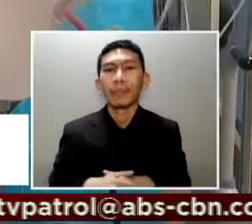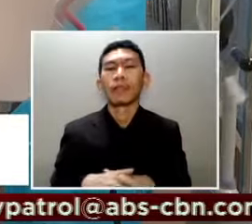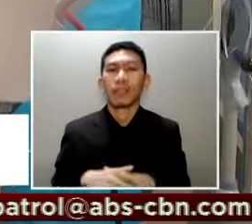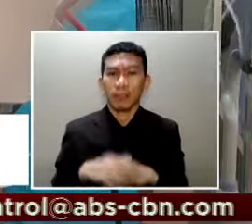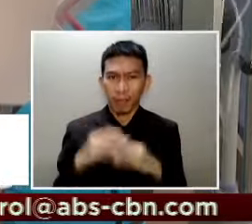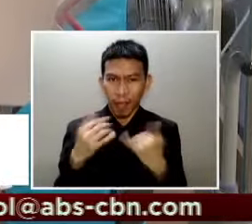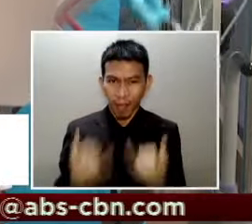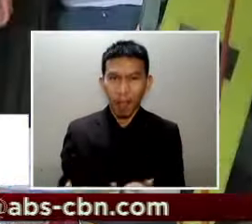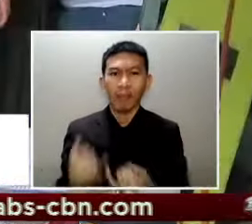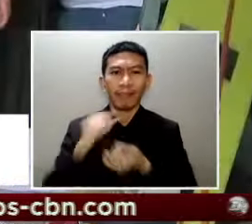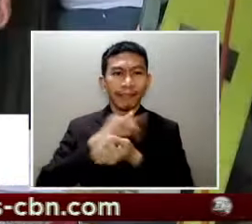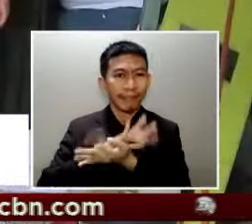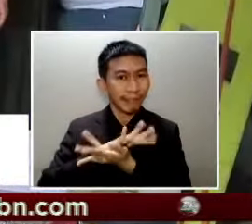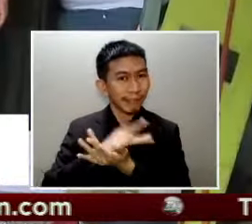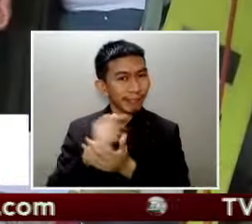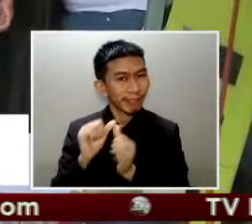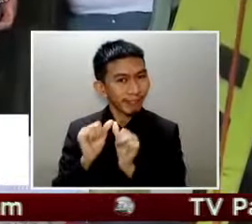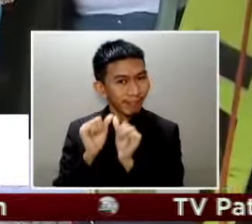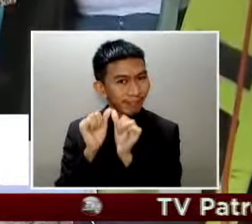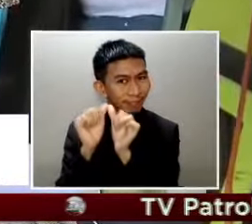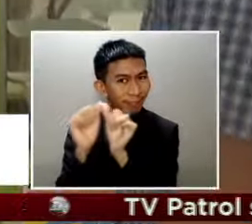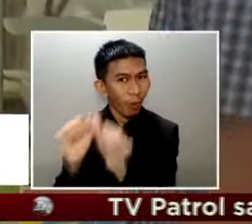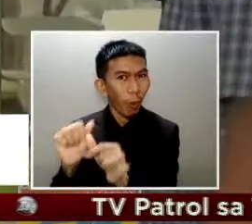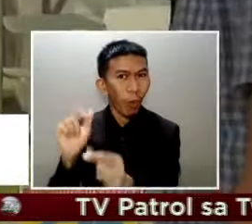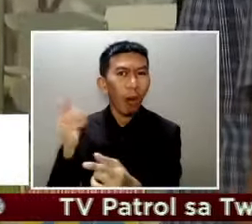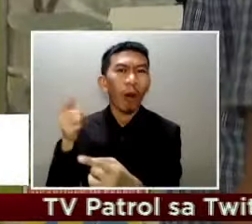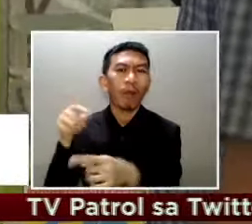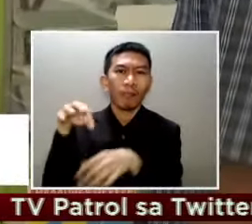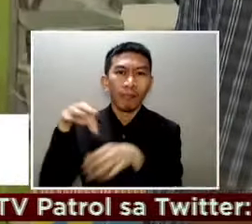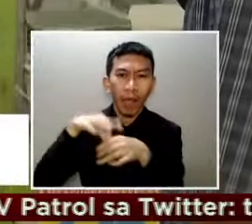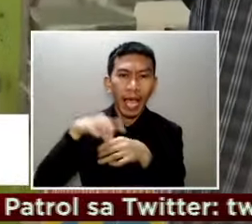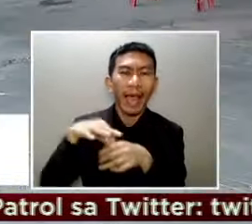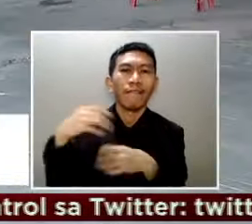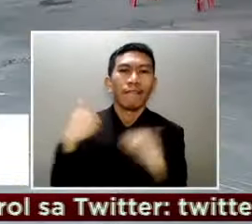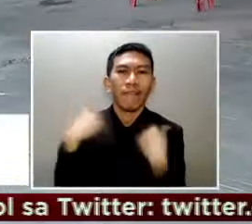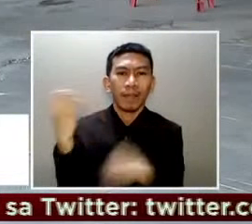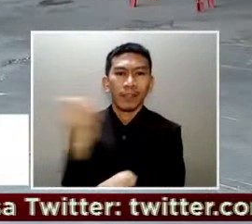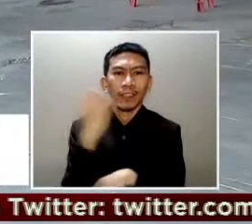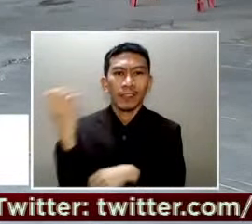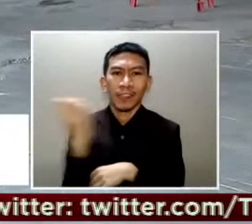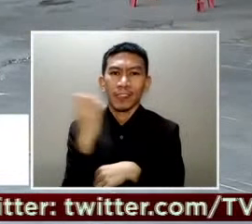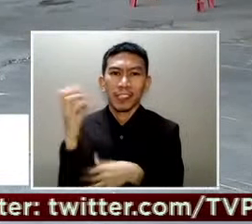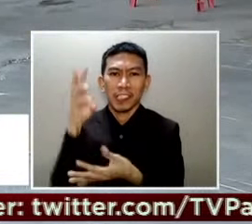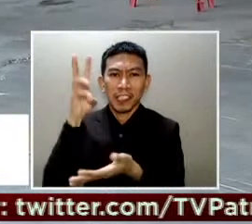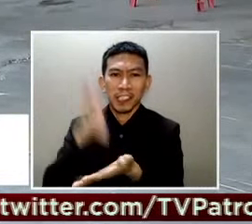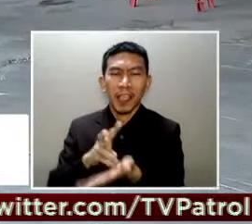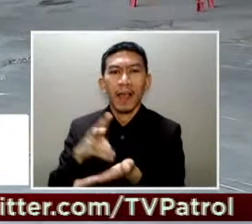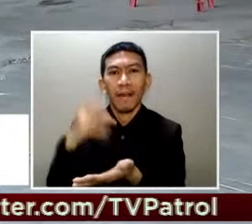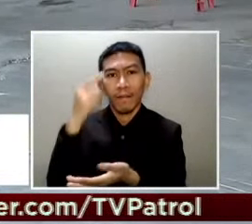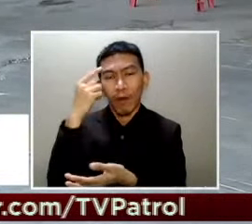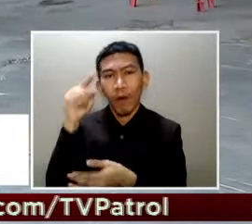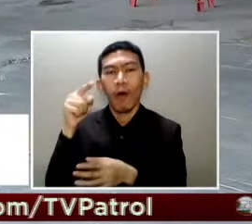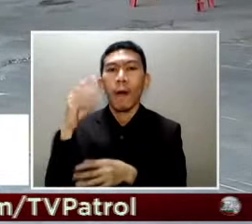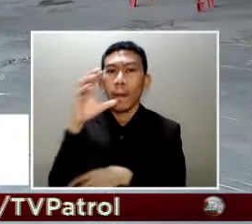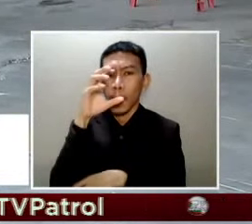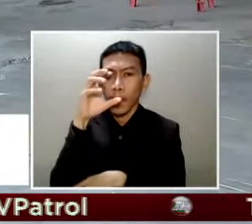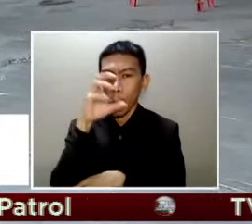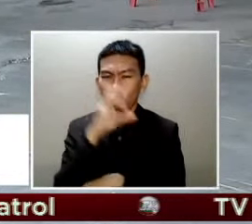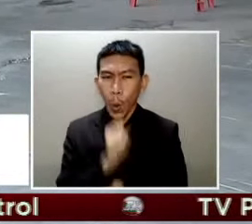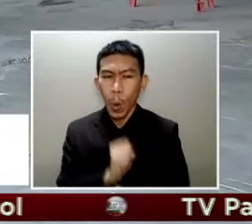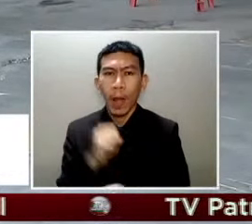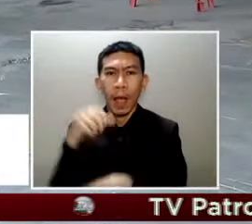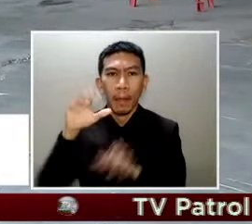coronavirus sa araw ng botohan may emergency polling place para sa matatanda PWD at mga may